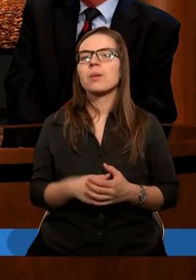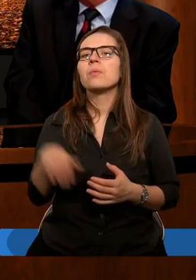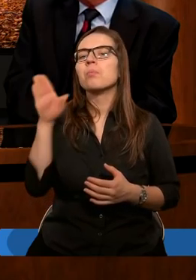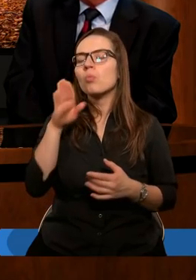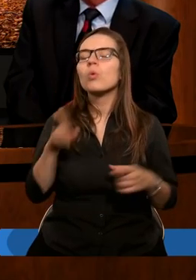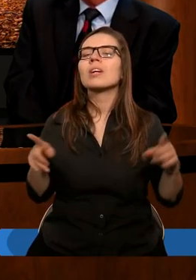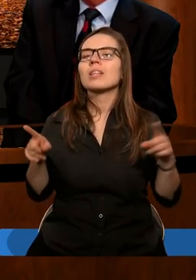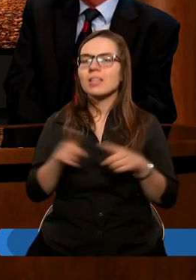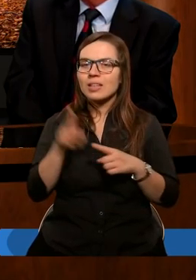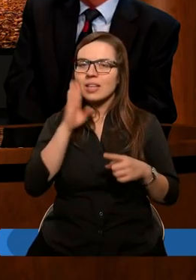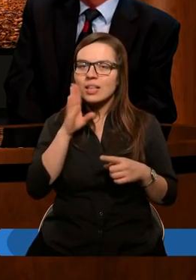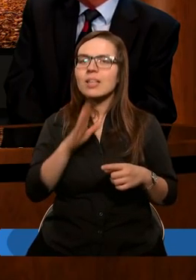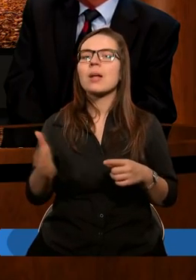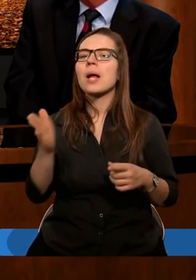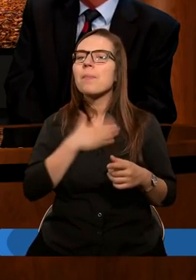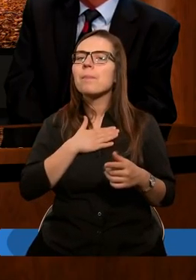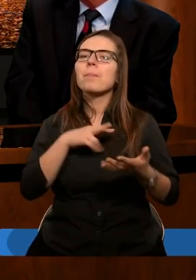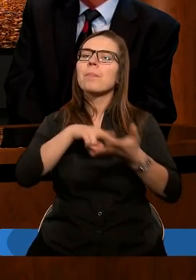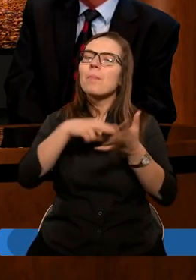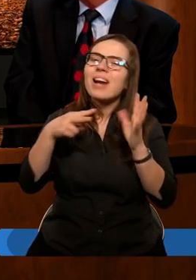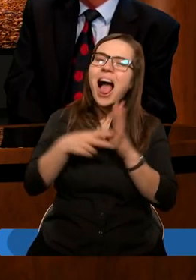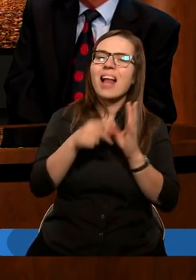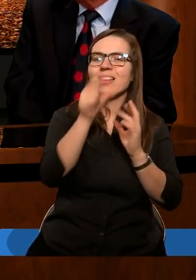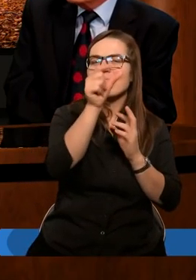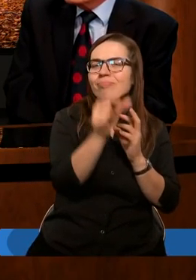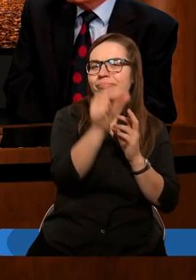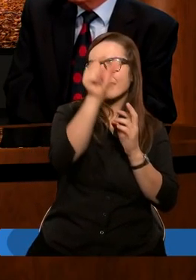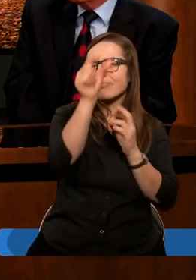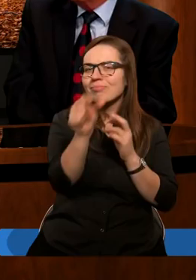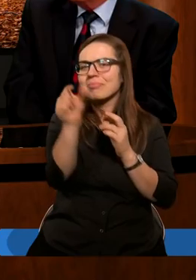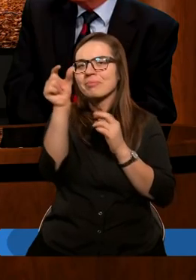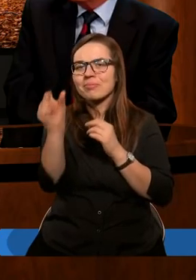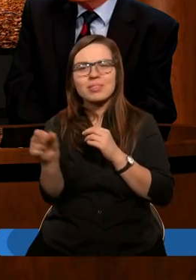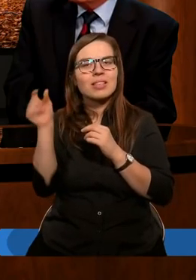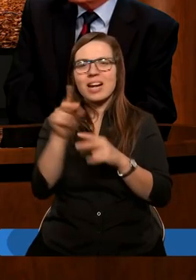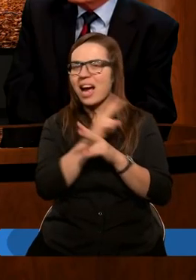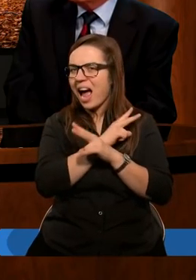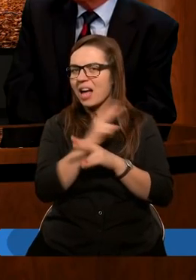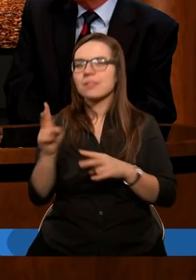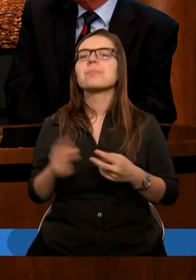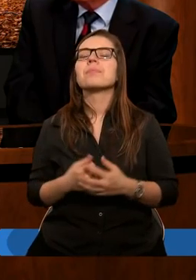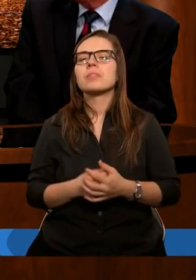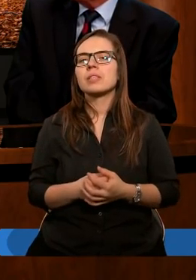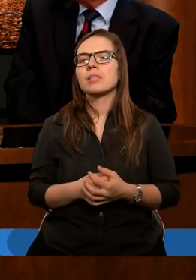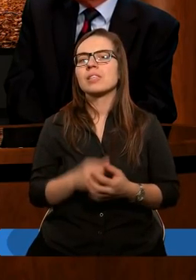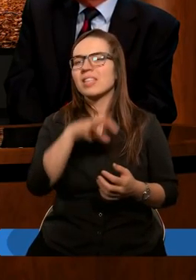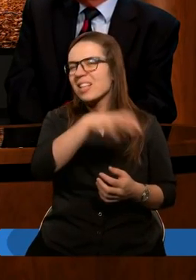Bóg też ma plany dla poszczególnych ludzi, jak i całych grup.